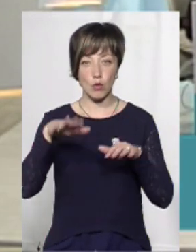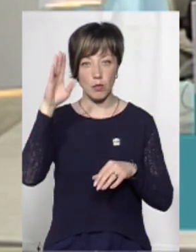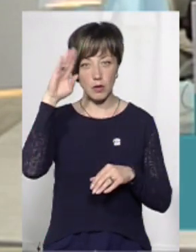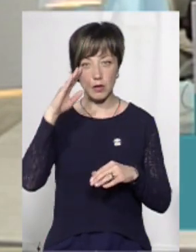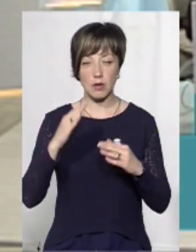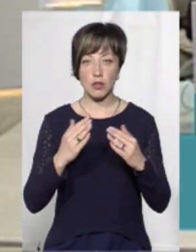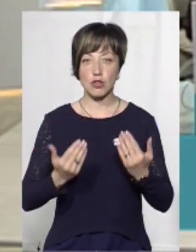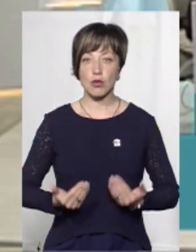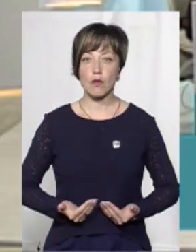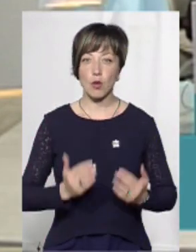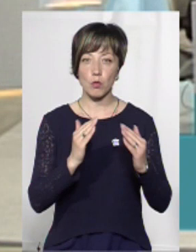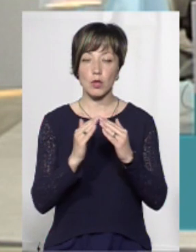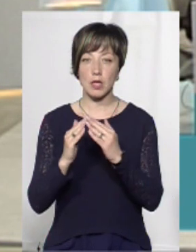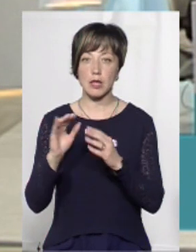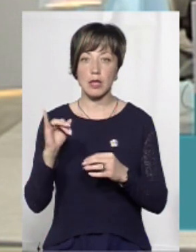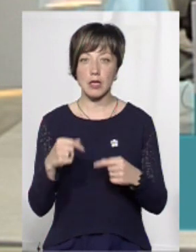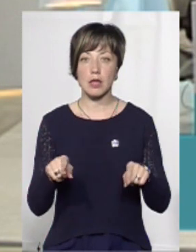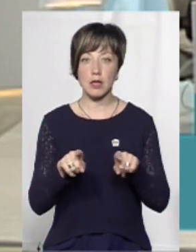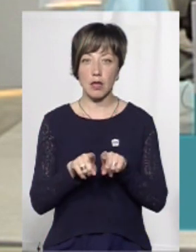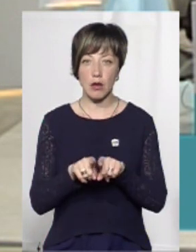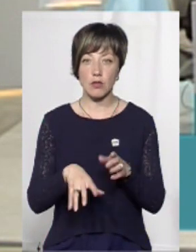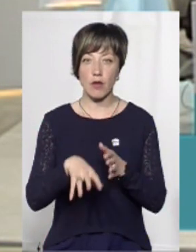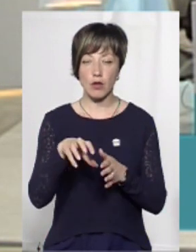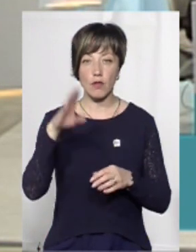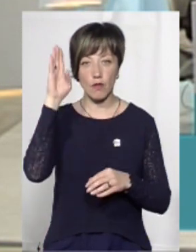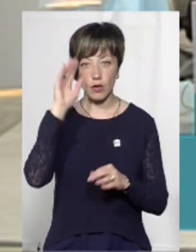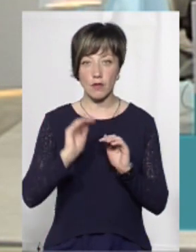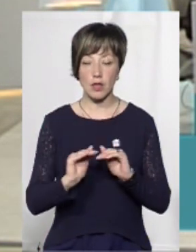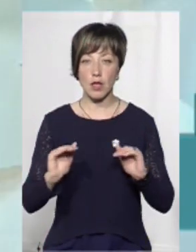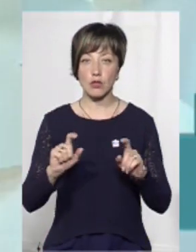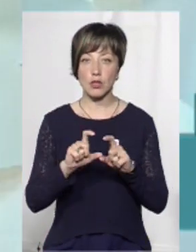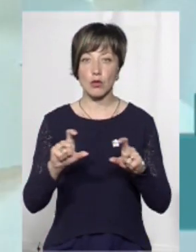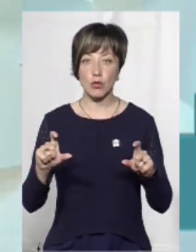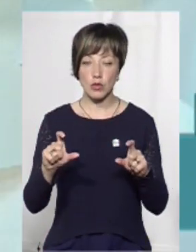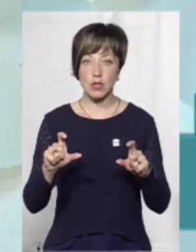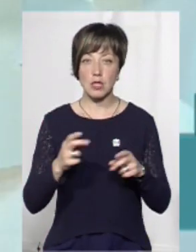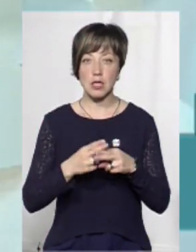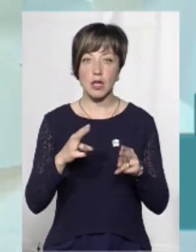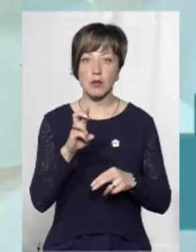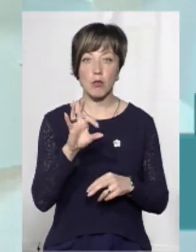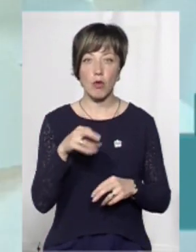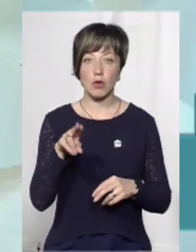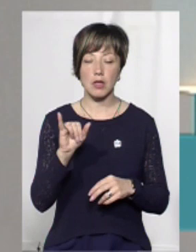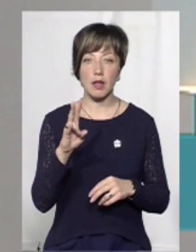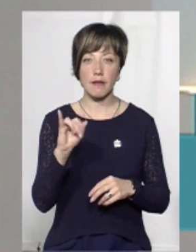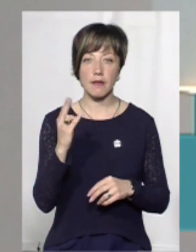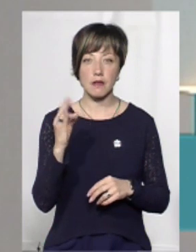житлових будинків. І також ще відкачували воду в дитячому садочку станції Богданівці.